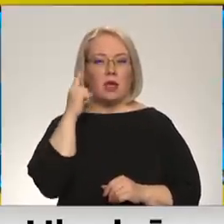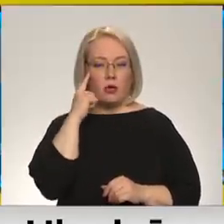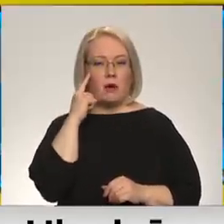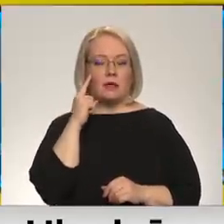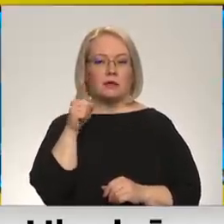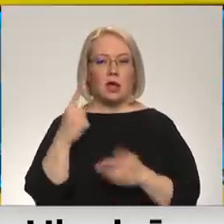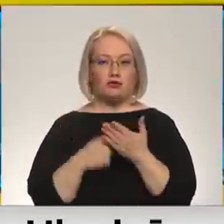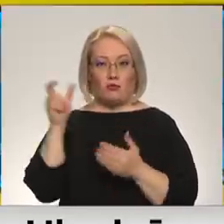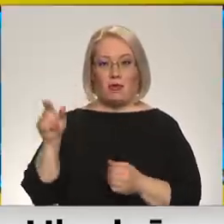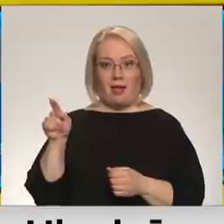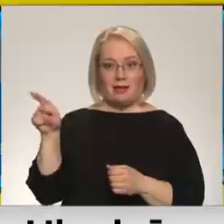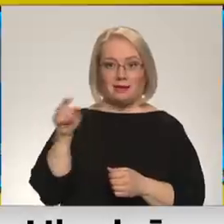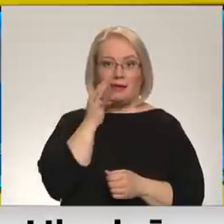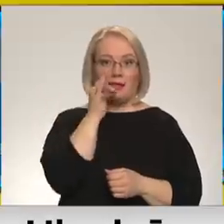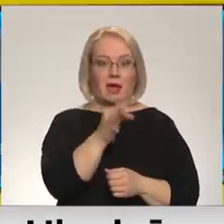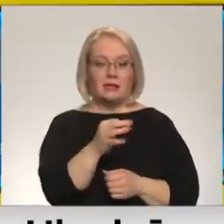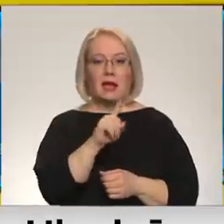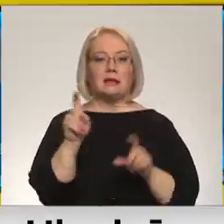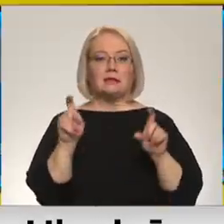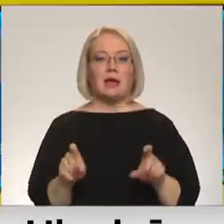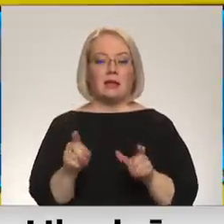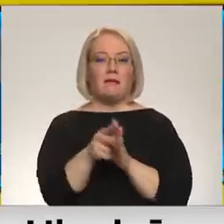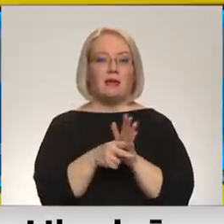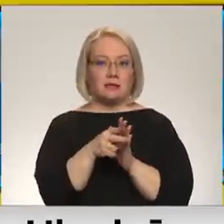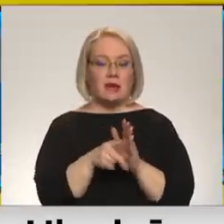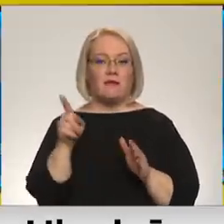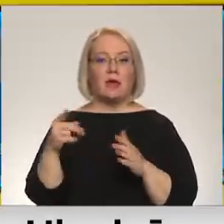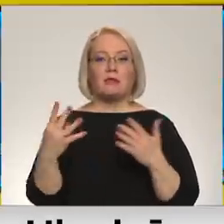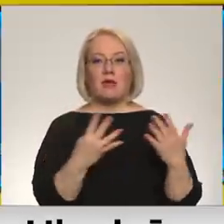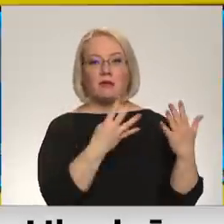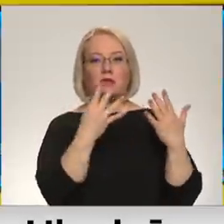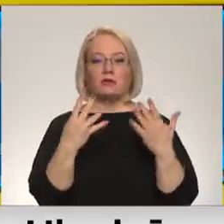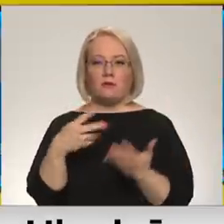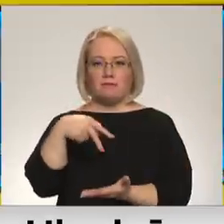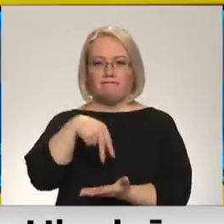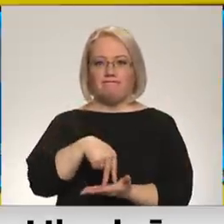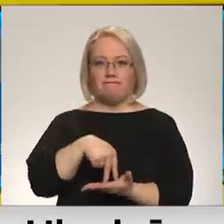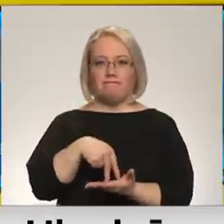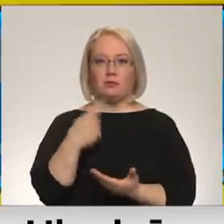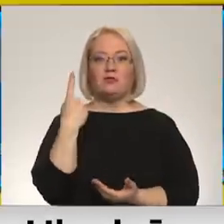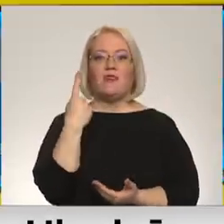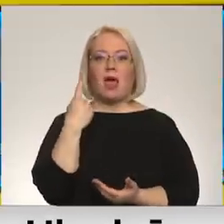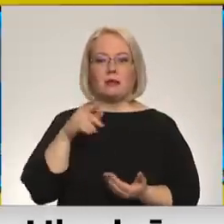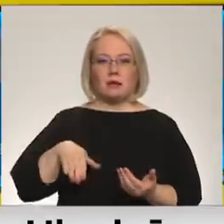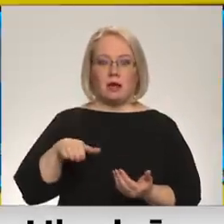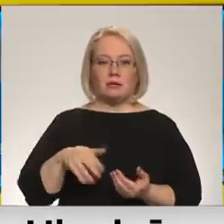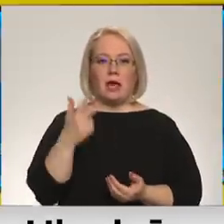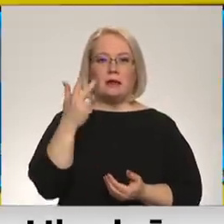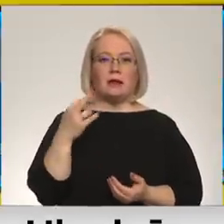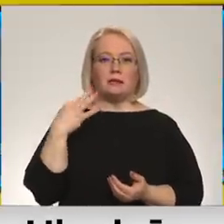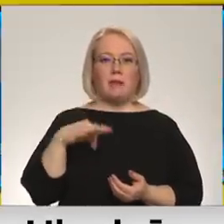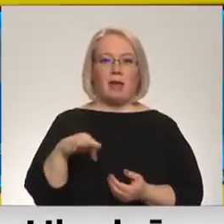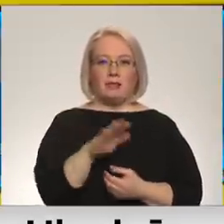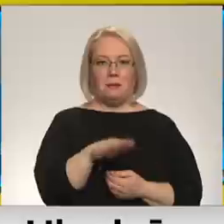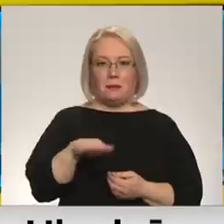viņa teica, tie, kas sēdēja vilcēnā, tie sēdēja. Viņa faktiski deviņas stundas ir stāvējusi gan drīz vai uz vienas kājas. Nu, trīs meitiņas mazākā no